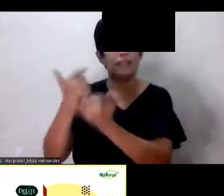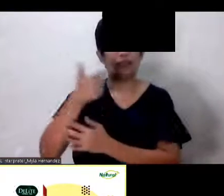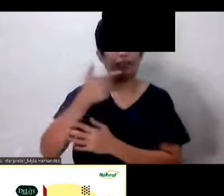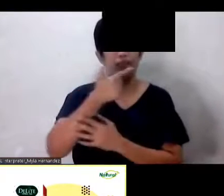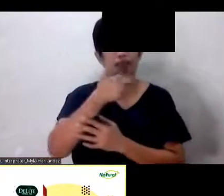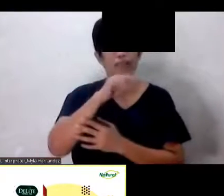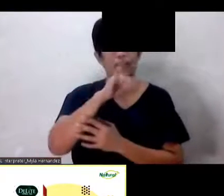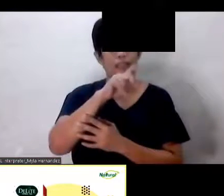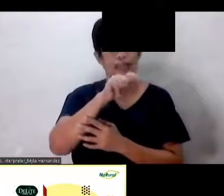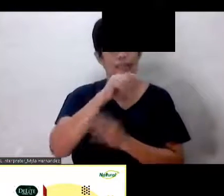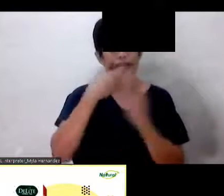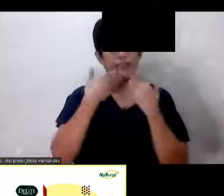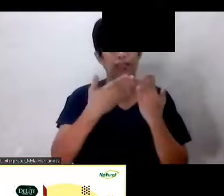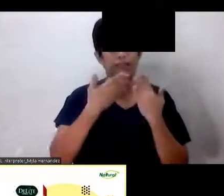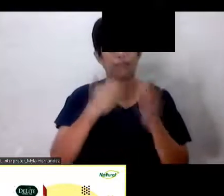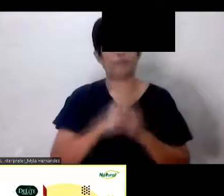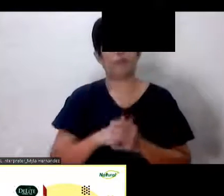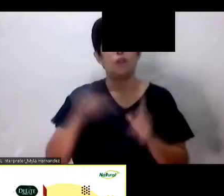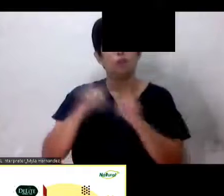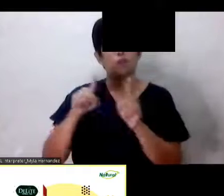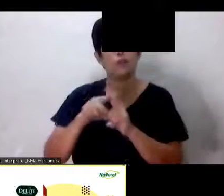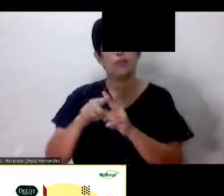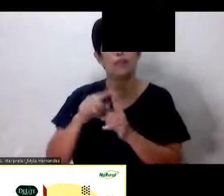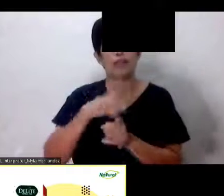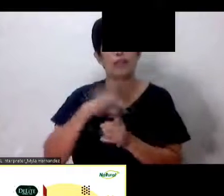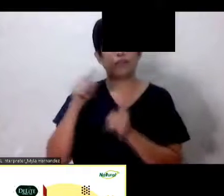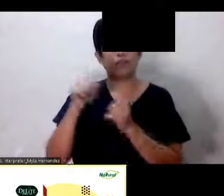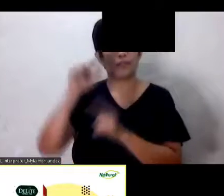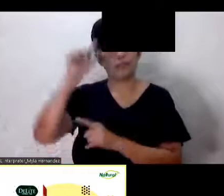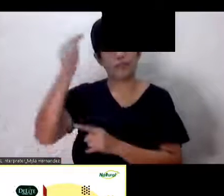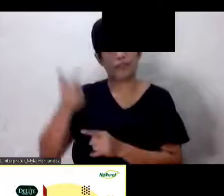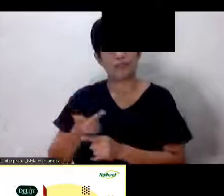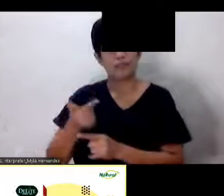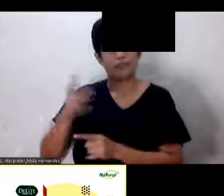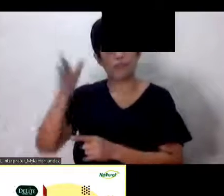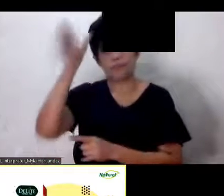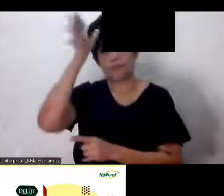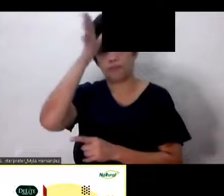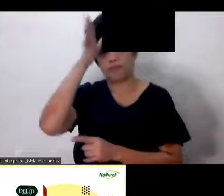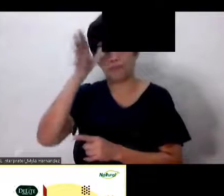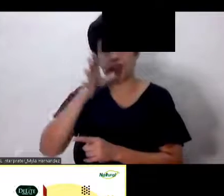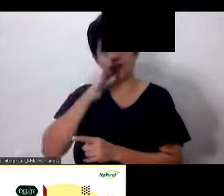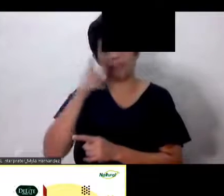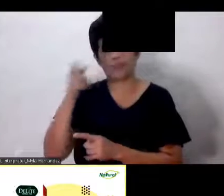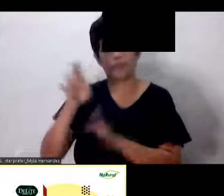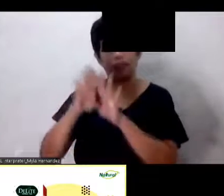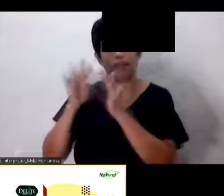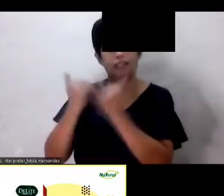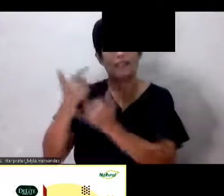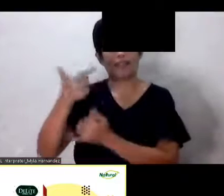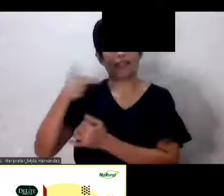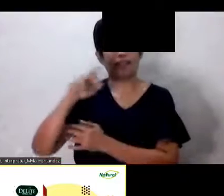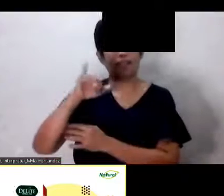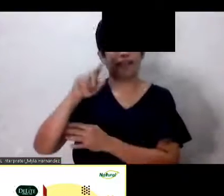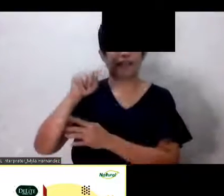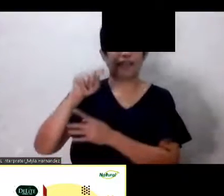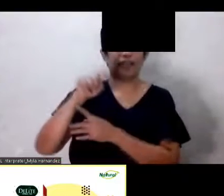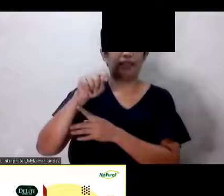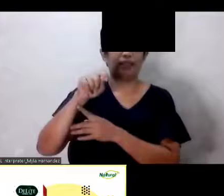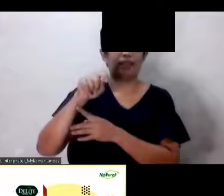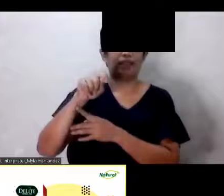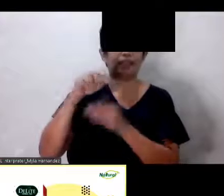maraming salamat po sa inyo. Gusto ko rin batihin ang mga magulang ng mga taga-barangay grit. Pinapungunahan niyo.